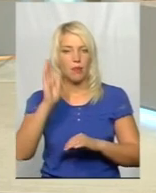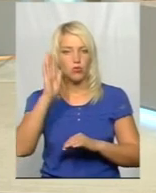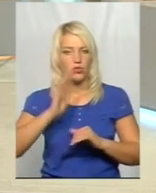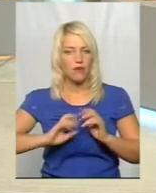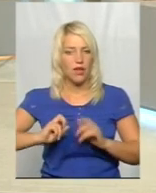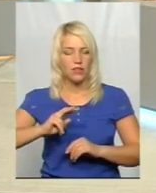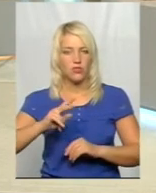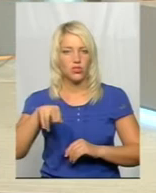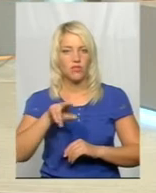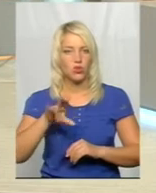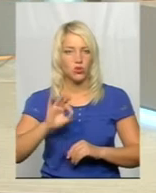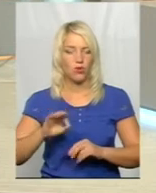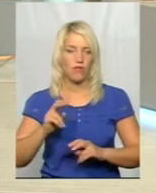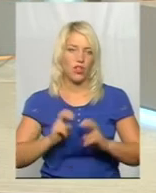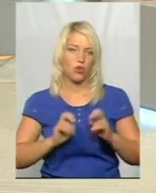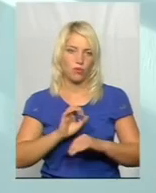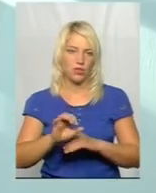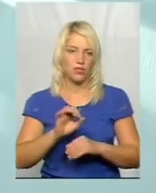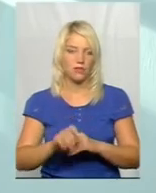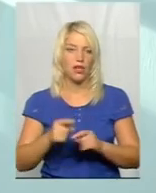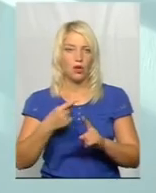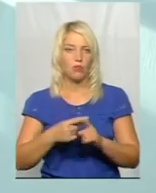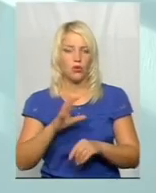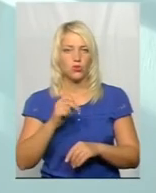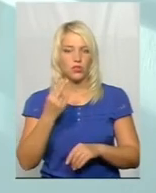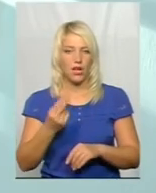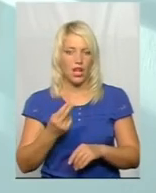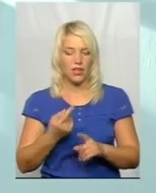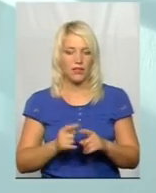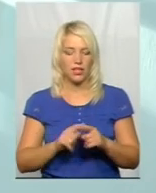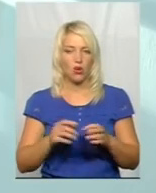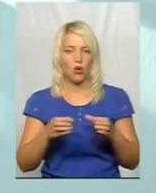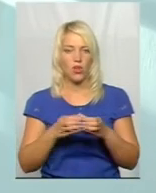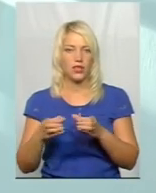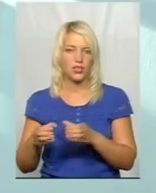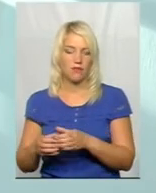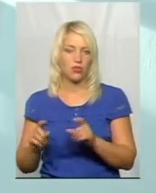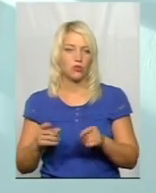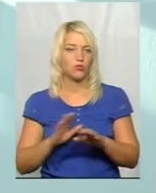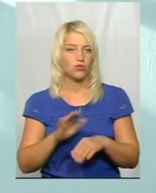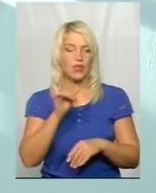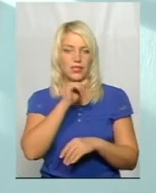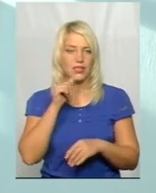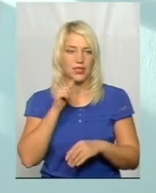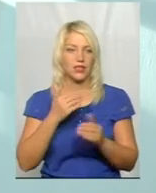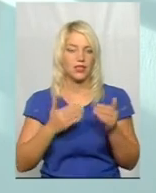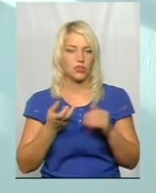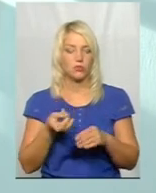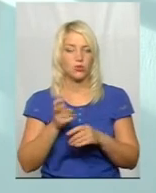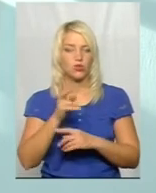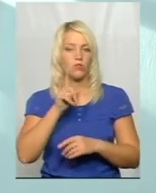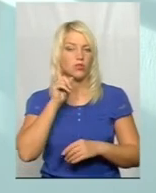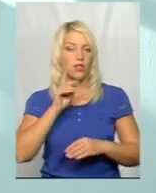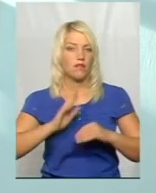вже до реального виробництва, плюс соціалізація їх вже в тих колективах, тому що не секрет, що якщо приходить молодий